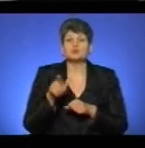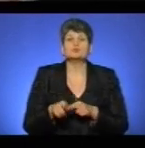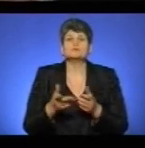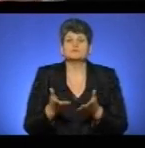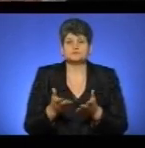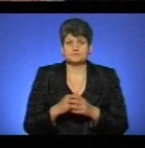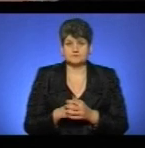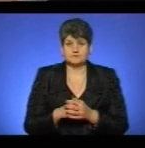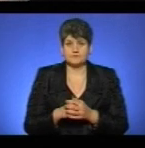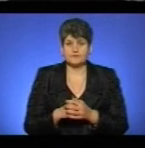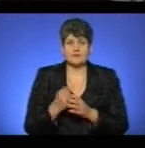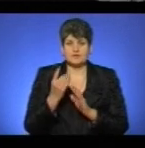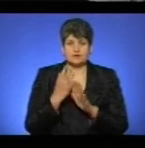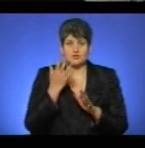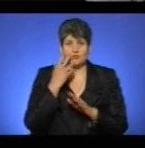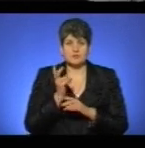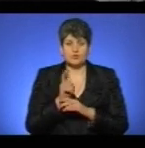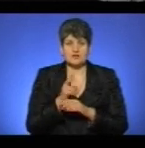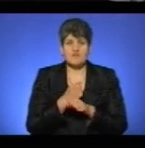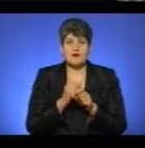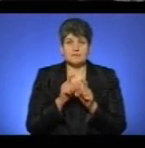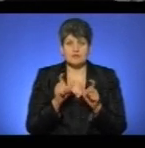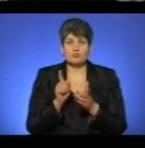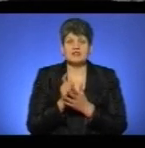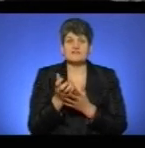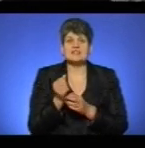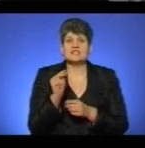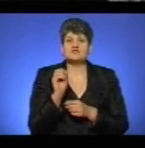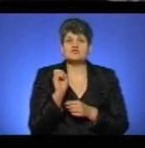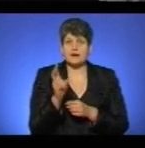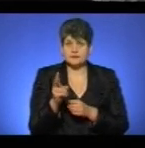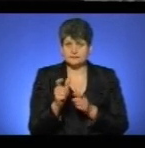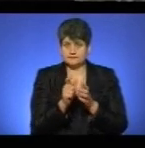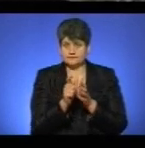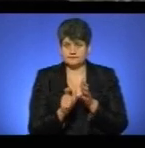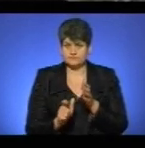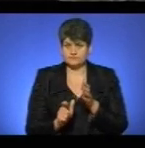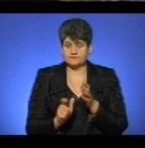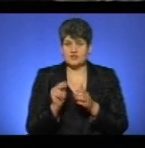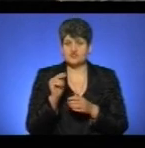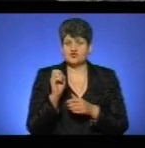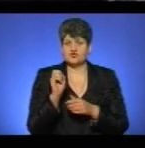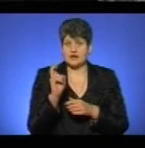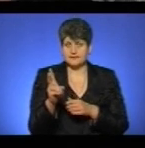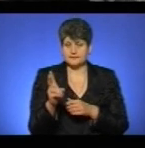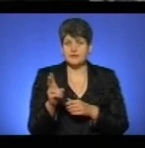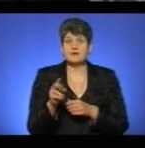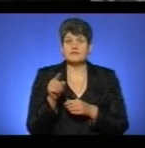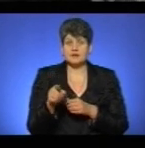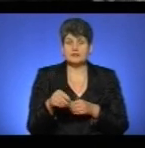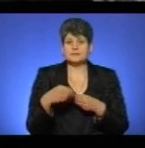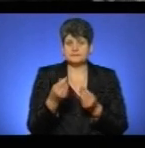побажав? В першу чергу, коли він приходить в аптеку, він в першу чергу повинен взяти чек. Оце вже називається цивільно-правовий договір. Він бере